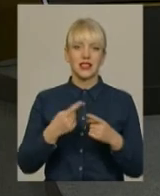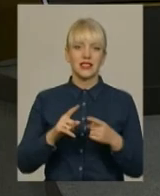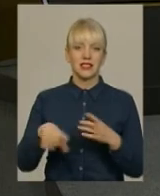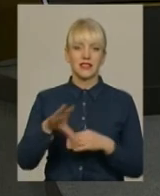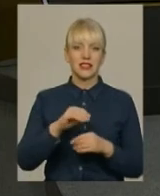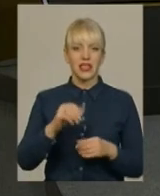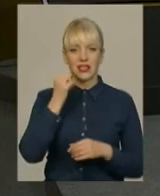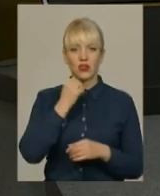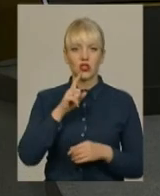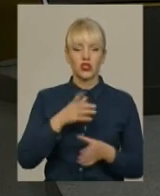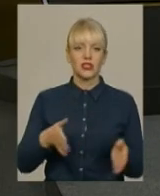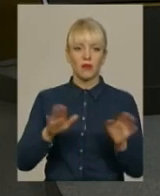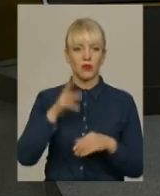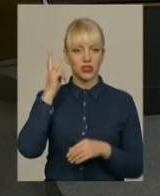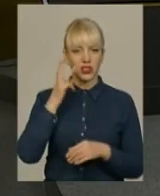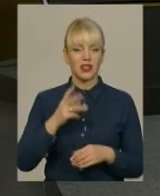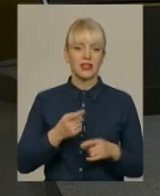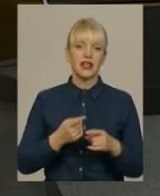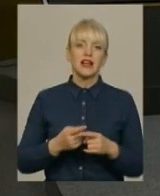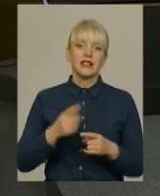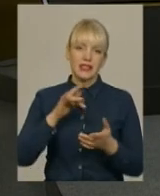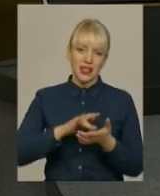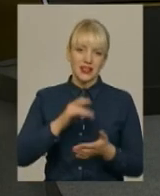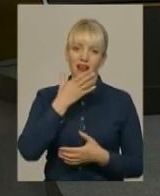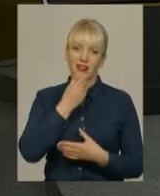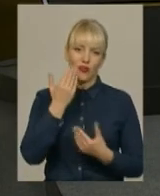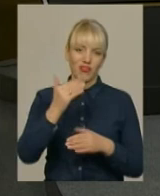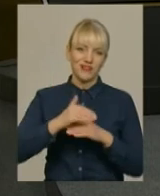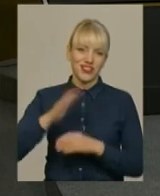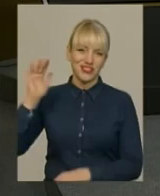Я дякую, що залишаєтесь на Поділля Центр. Усім гарного вечора.